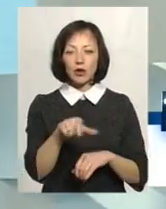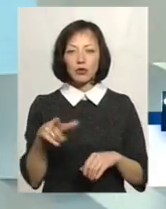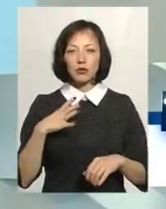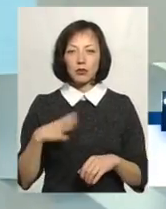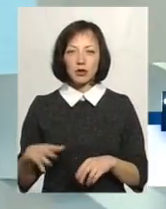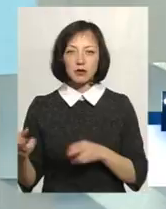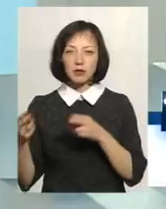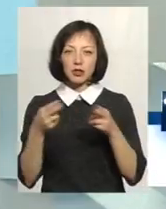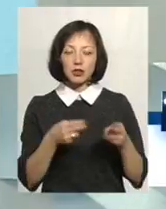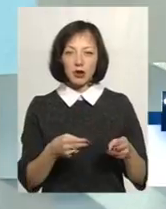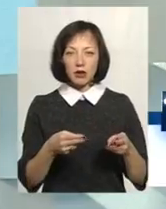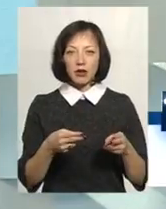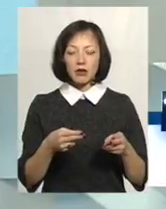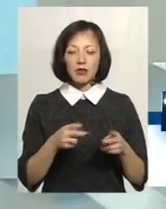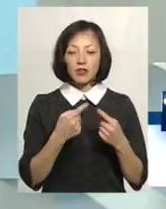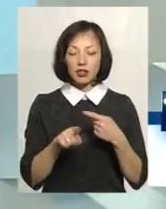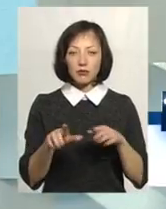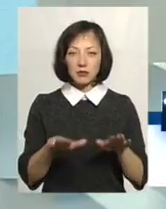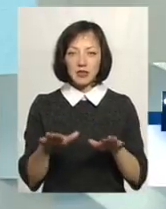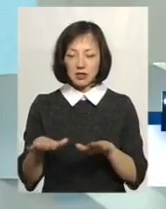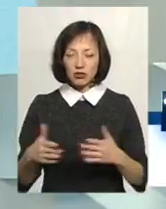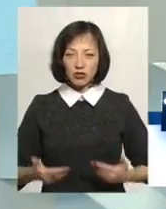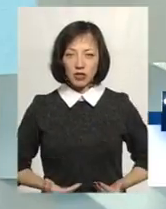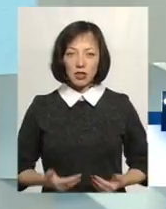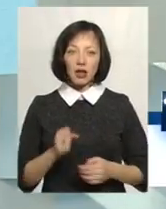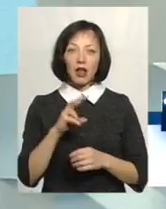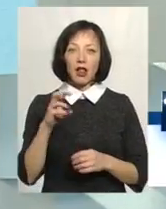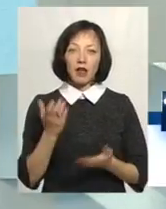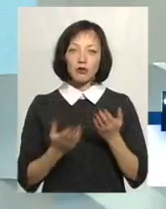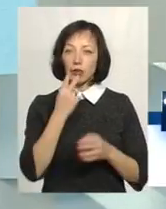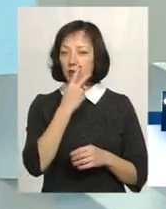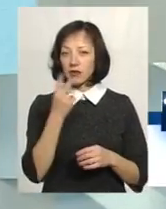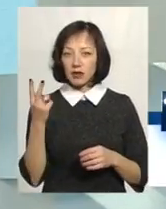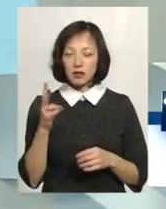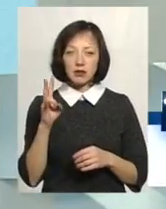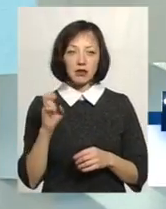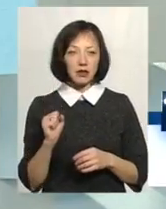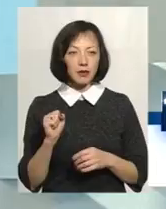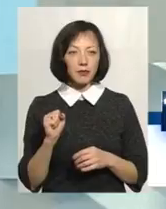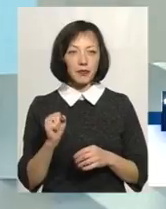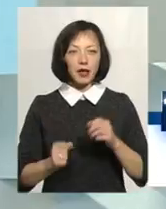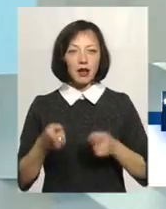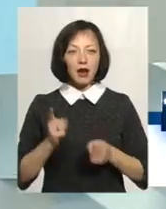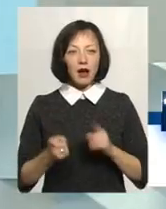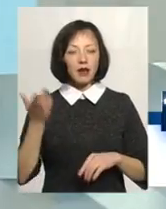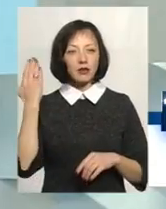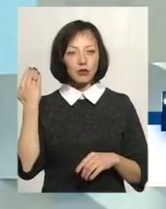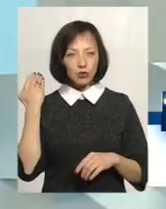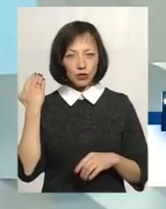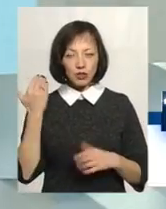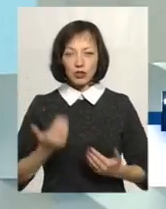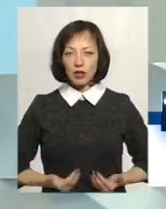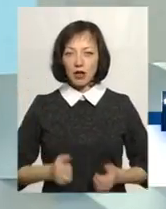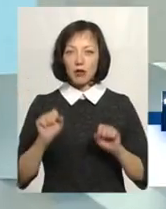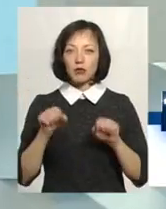приїжджають з східних регіонів України в інші місця. Проте, якщо подивитися саме на реалії тогочасної дійсності,